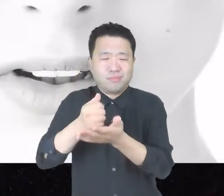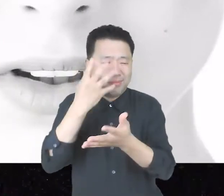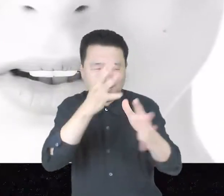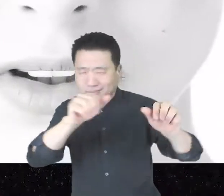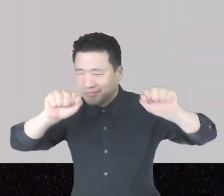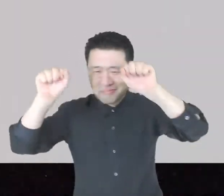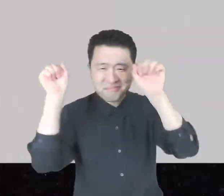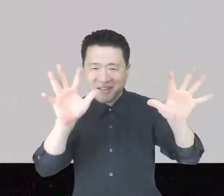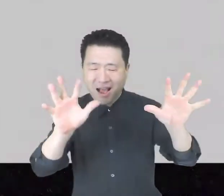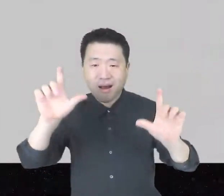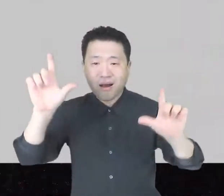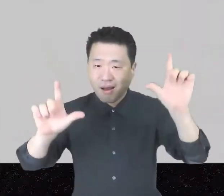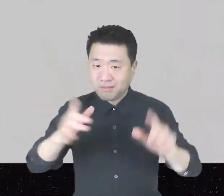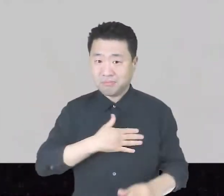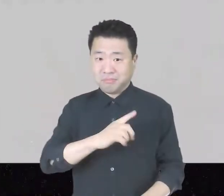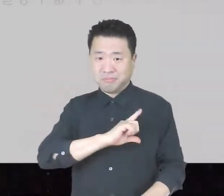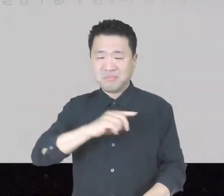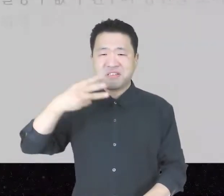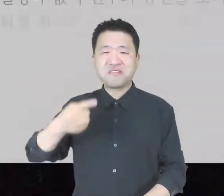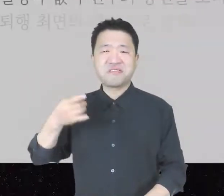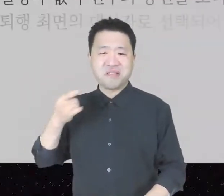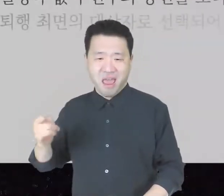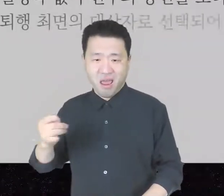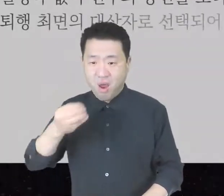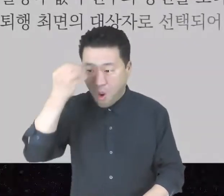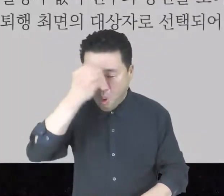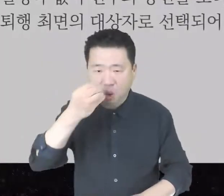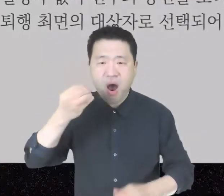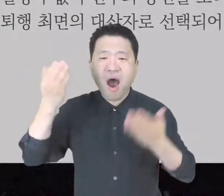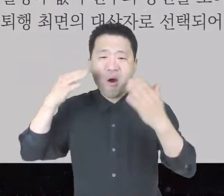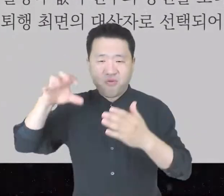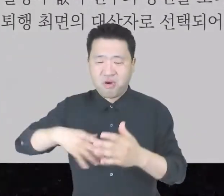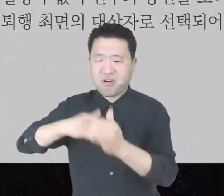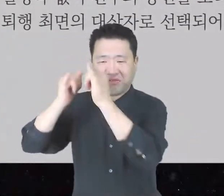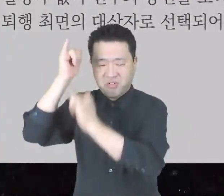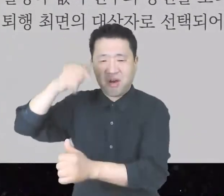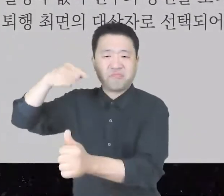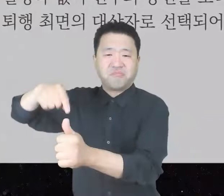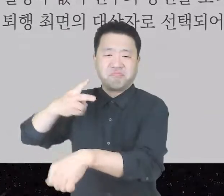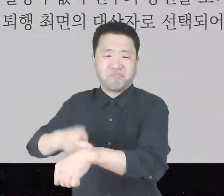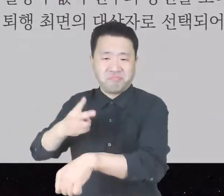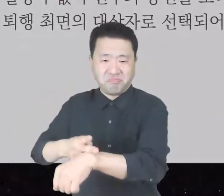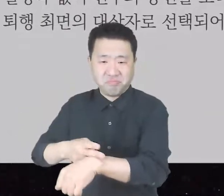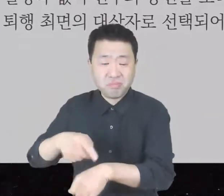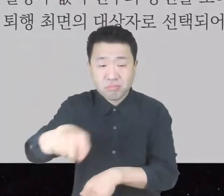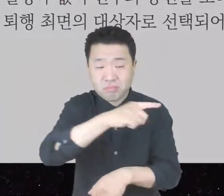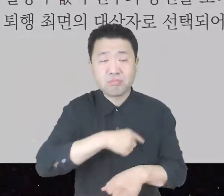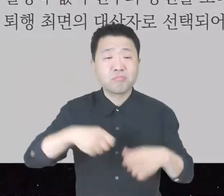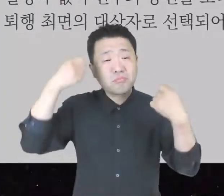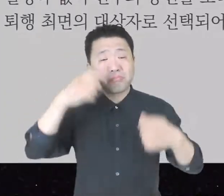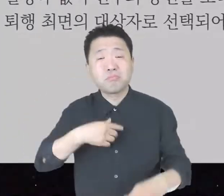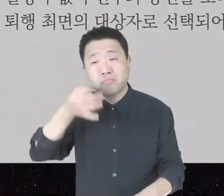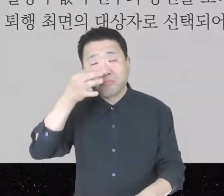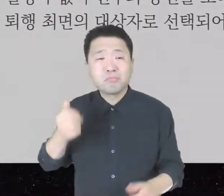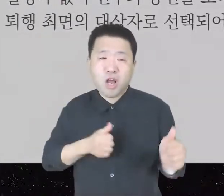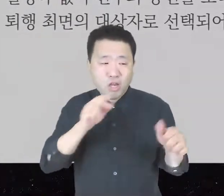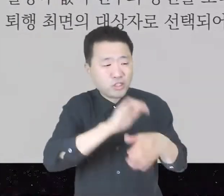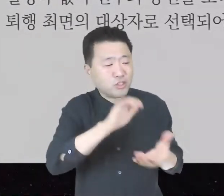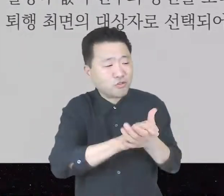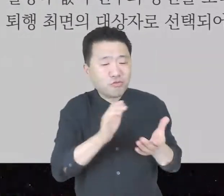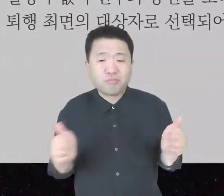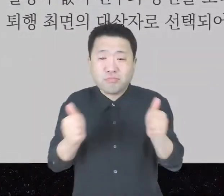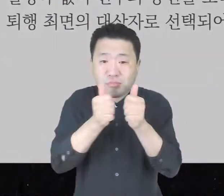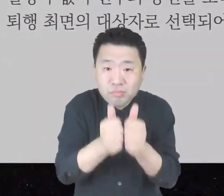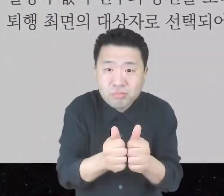무대를 선보이고 있다. 내 이름은 르네. 고등학교에서 역사를 갖춘다. 별 생각 없이 친구와 공연을 보러 왔다가